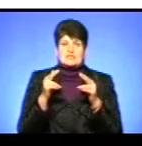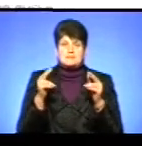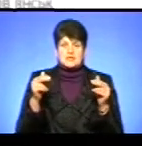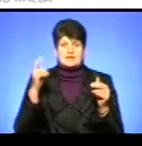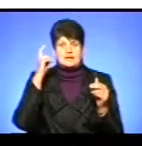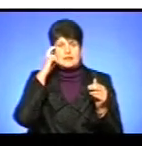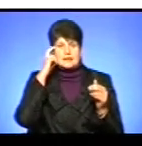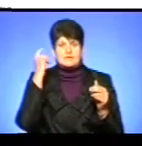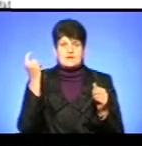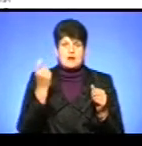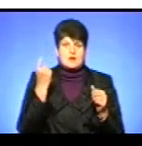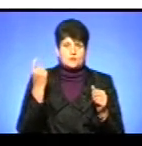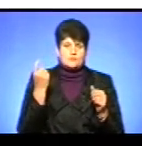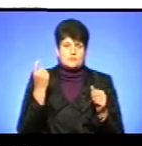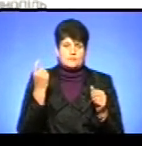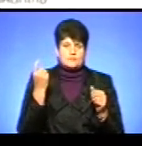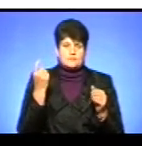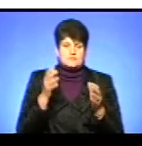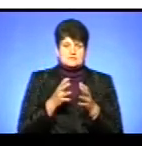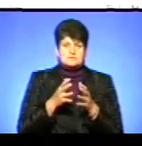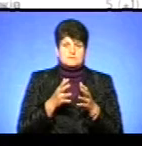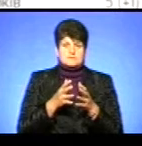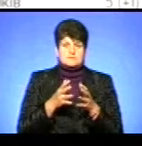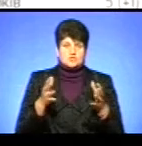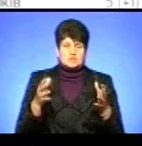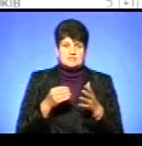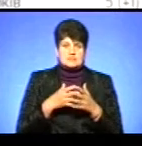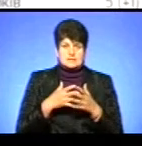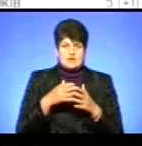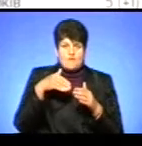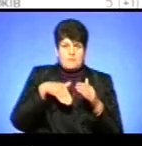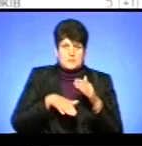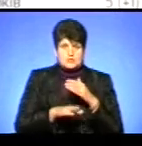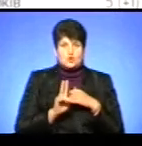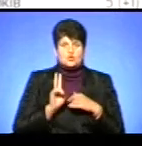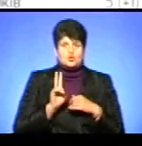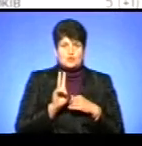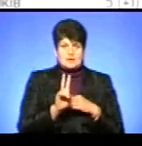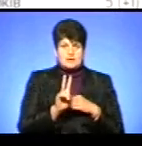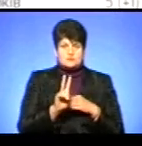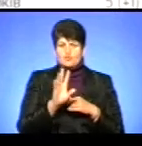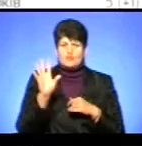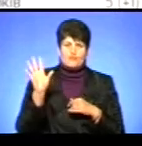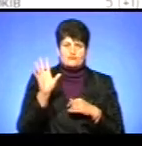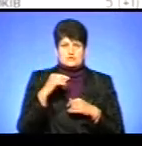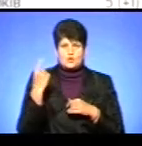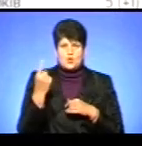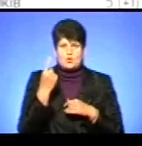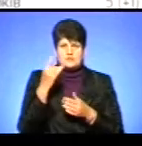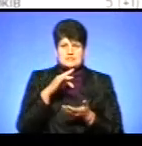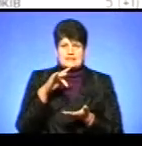Києві, Харкові зросла ціна суттєво в метро, в тролейбусі, майже у всіх обласних